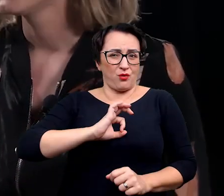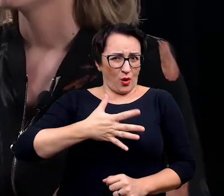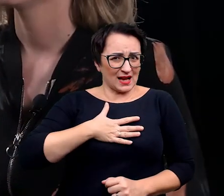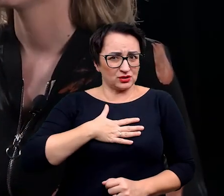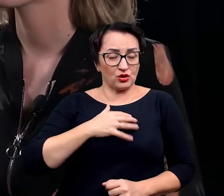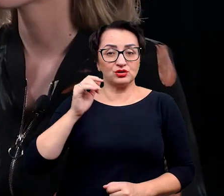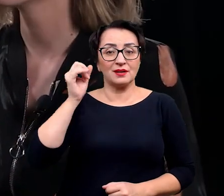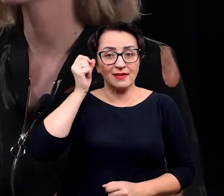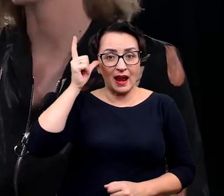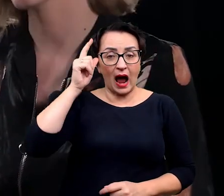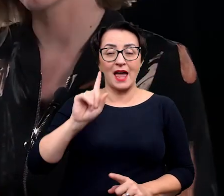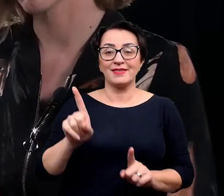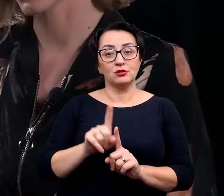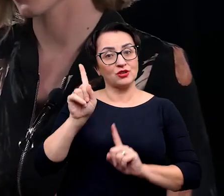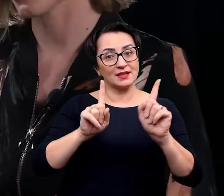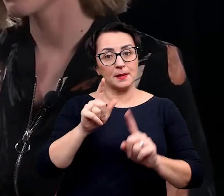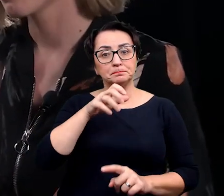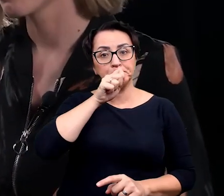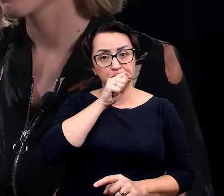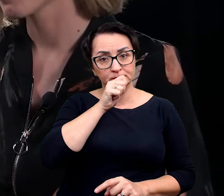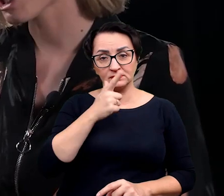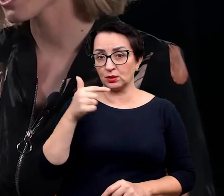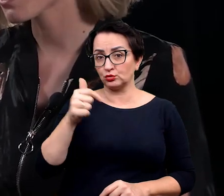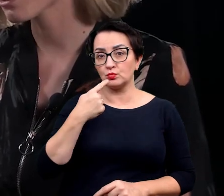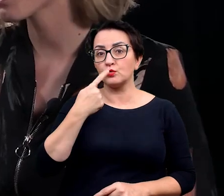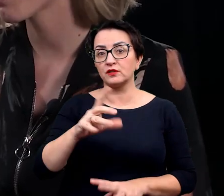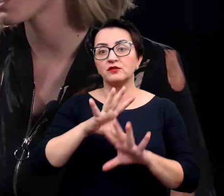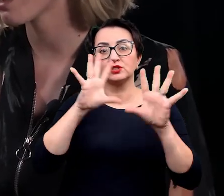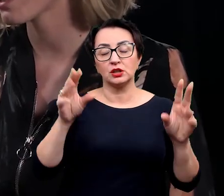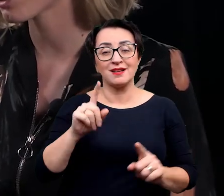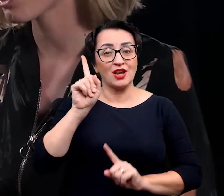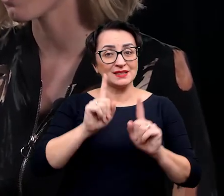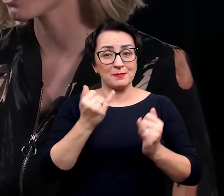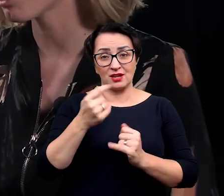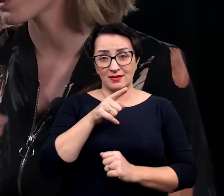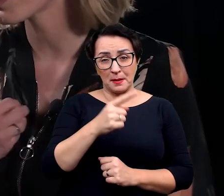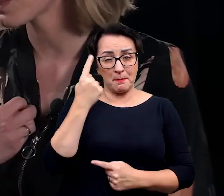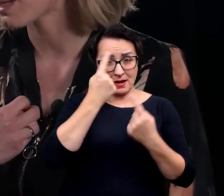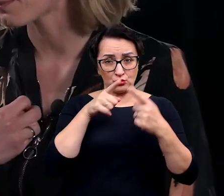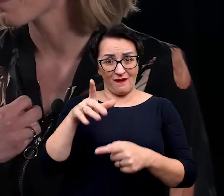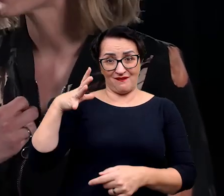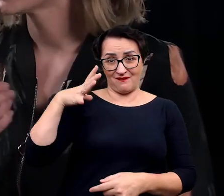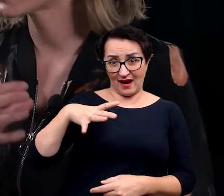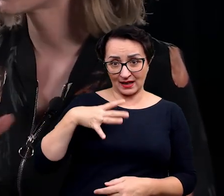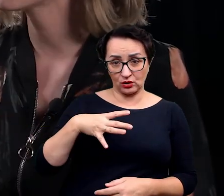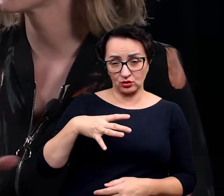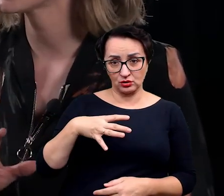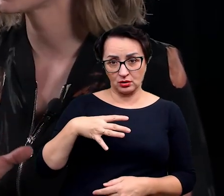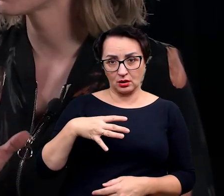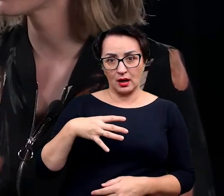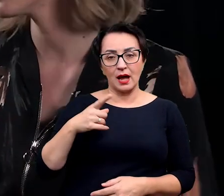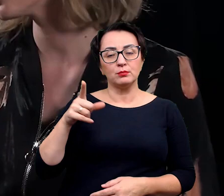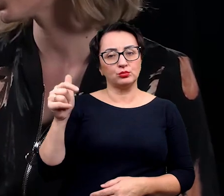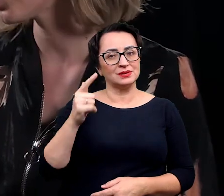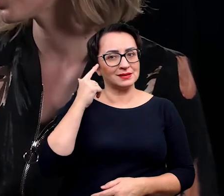i że czasem nie należy mówić wszystkiego, że czasem jak coś ci się wydaje wartościowe, tobie, tobie samemu, stanów się,